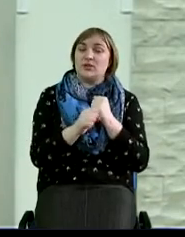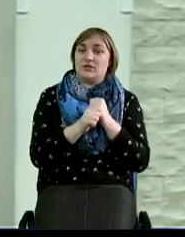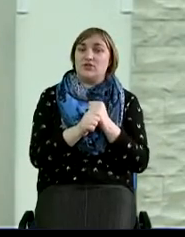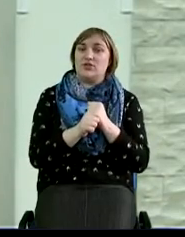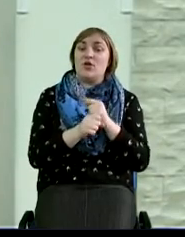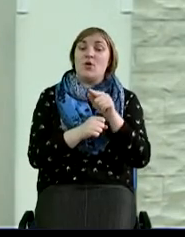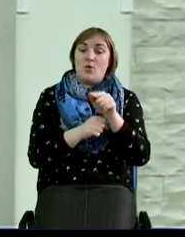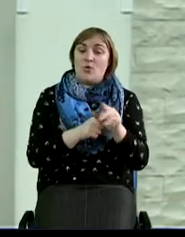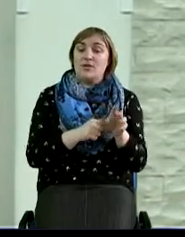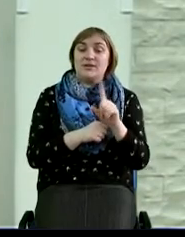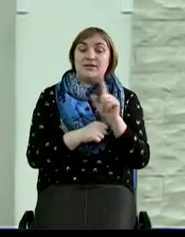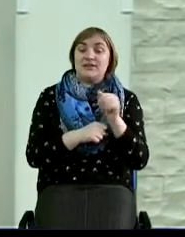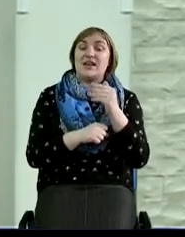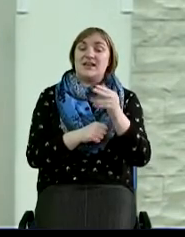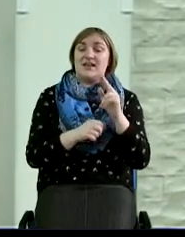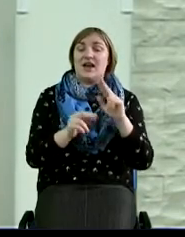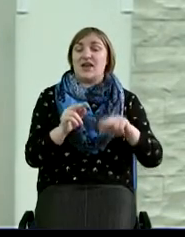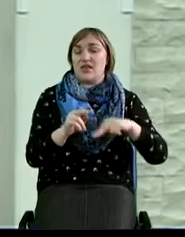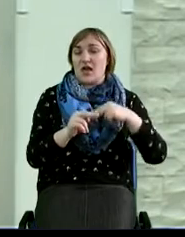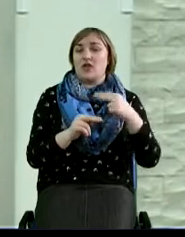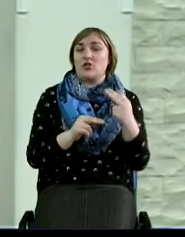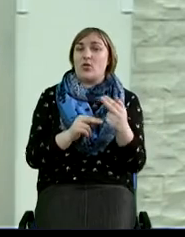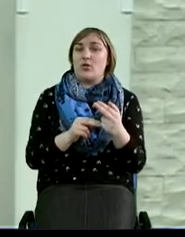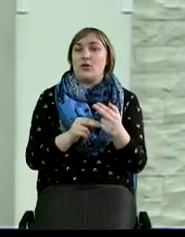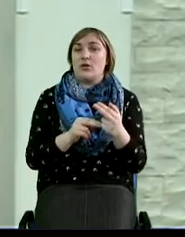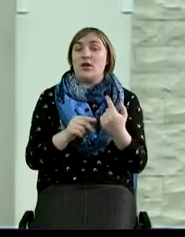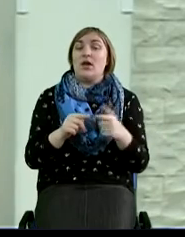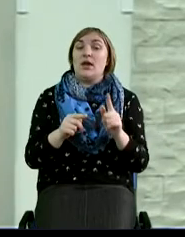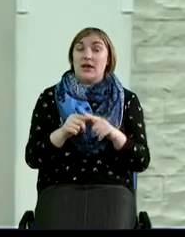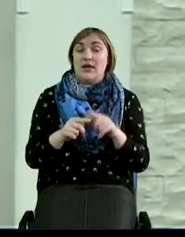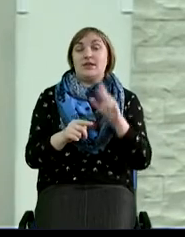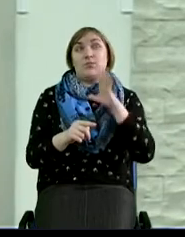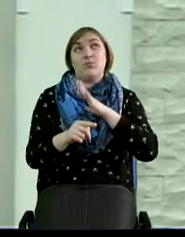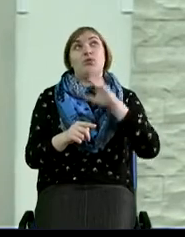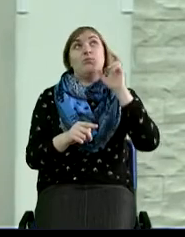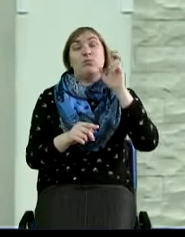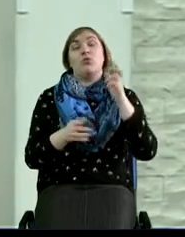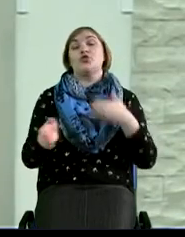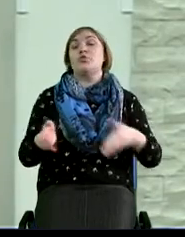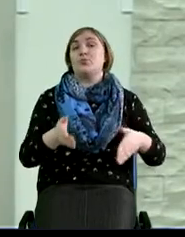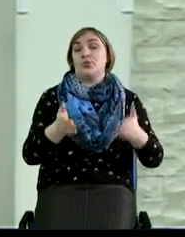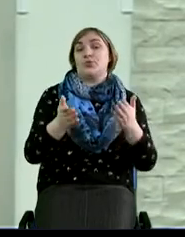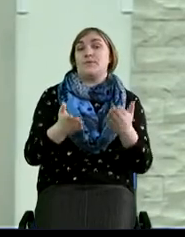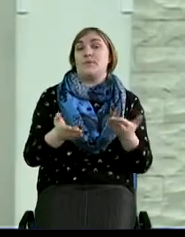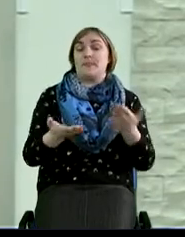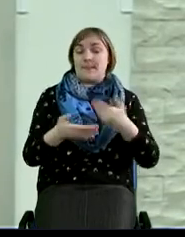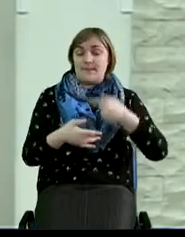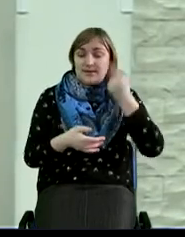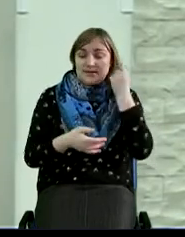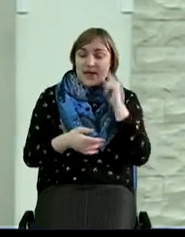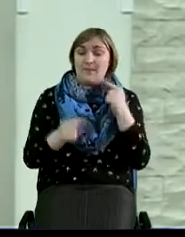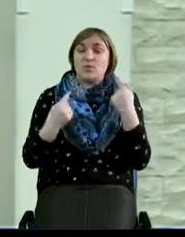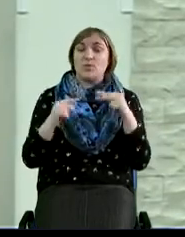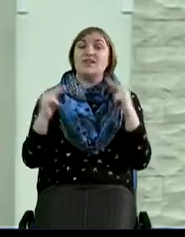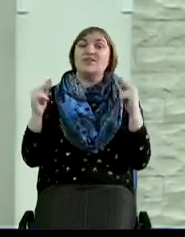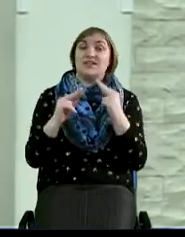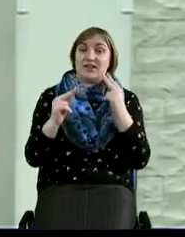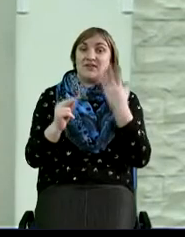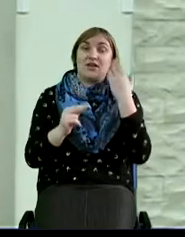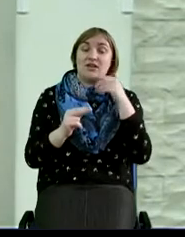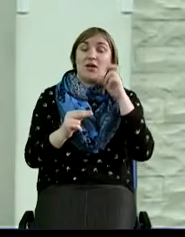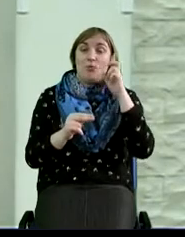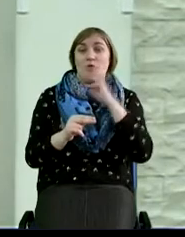за них отдал долг. Но это был Божий путь именно таким образом. Мы знаем другие свидетельства, когда Бог и прощал.